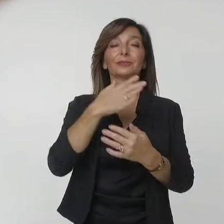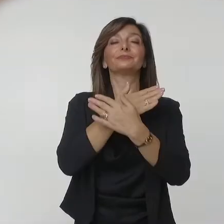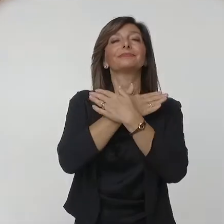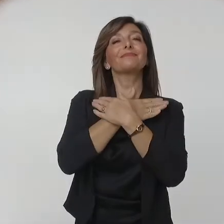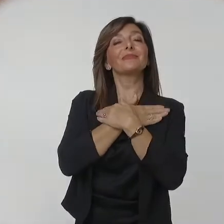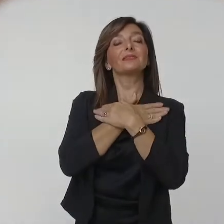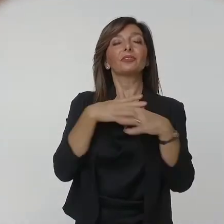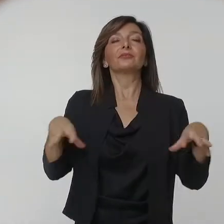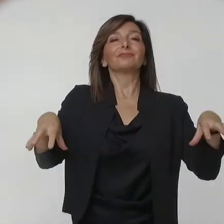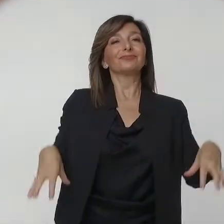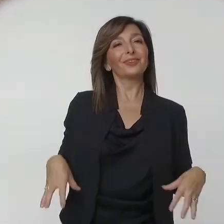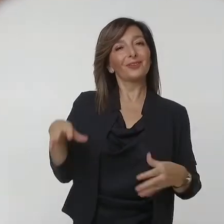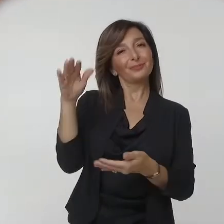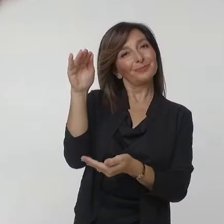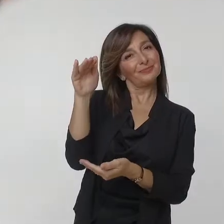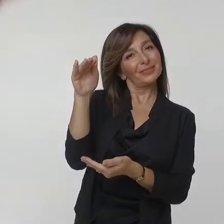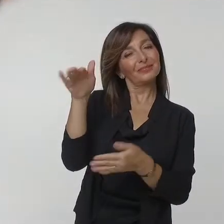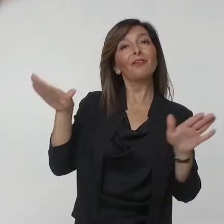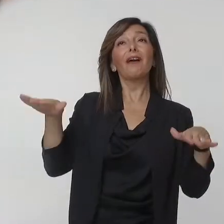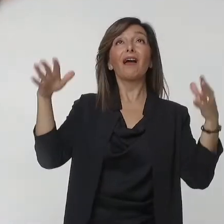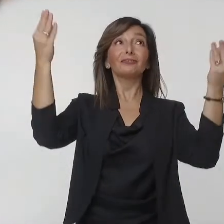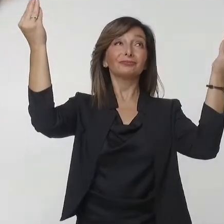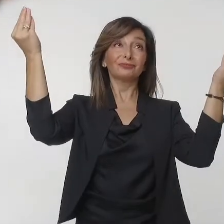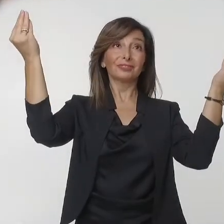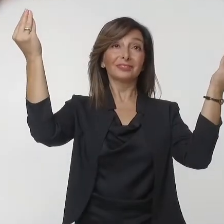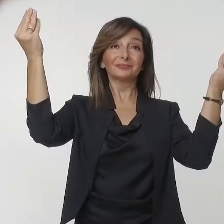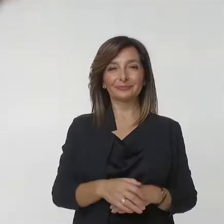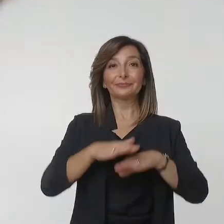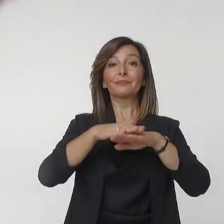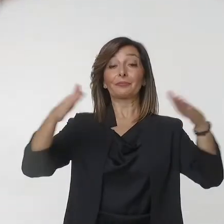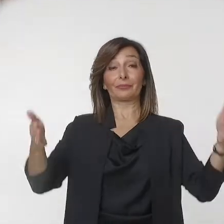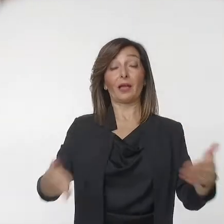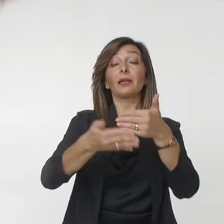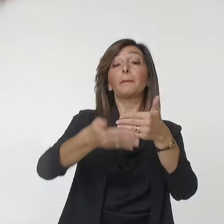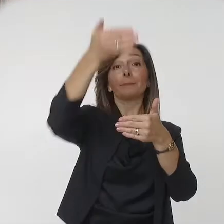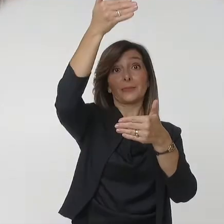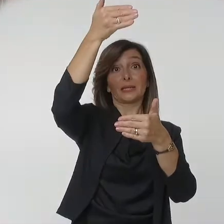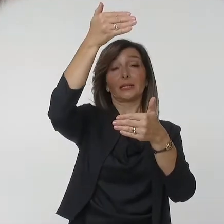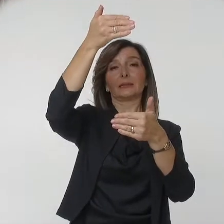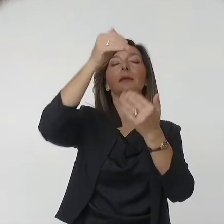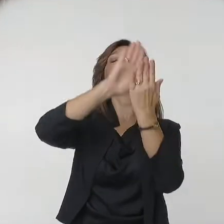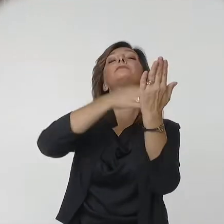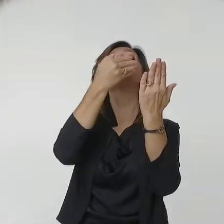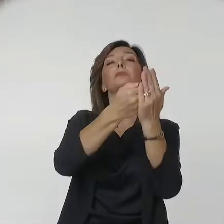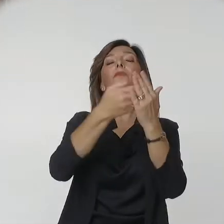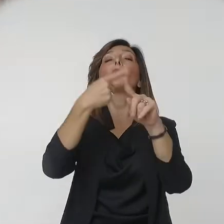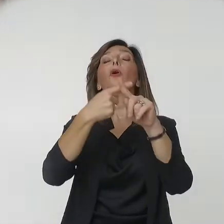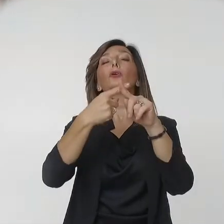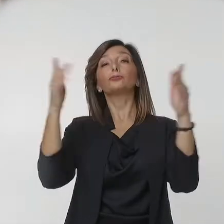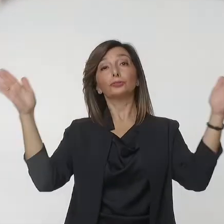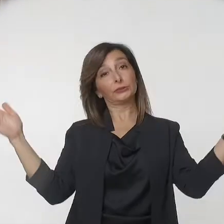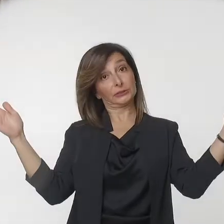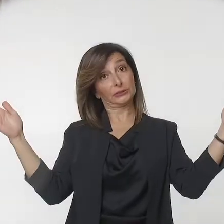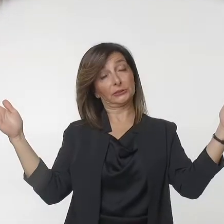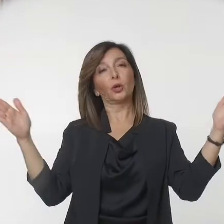e accompagnata da angeli. Sulla parete dietro l'altare una crocifissione di scuola folignate